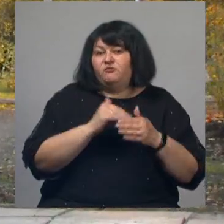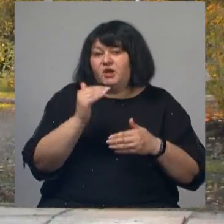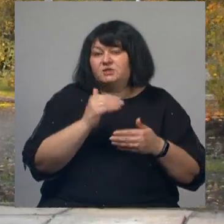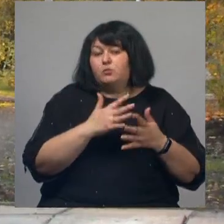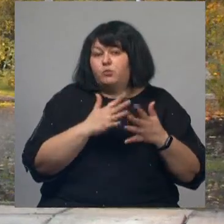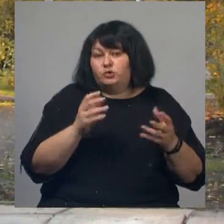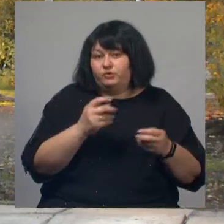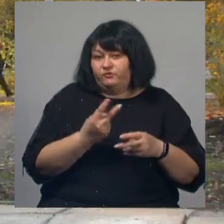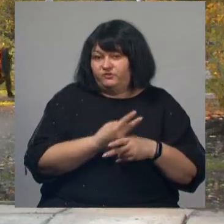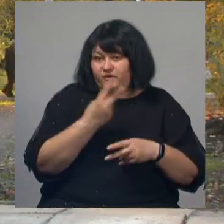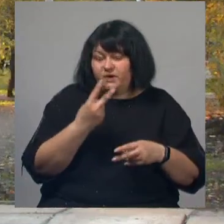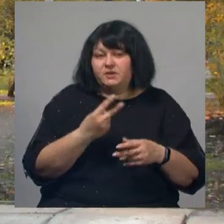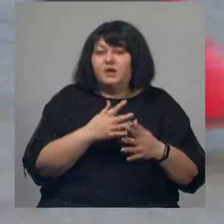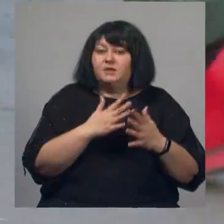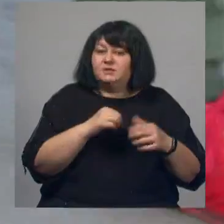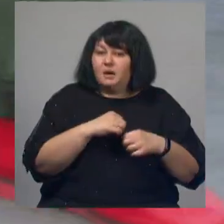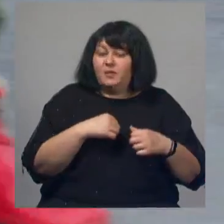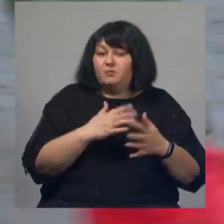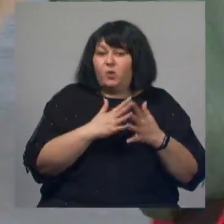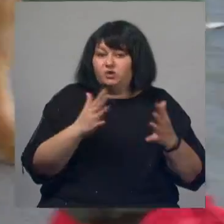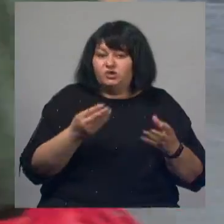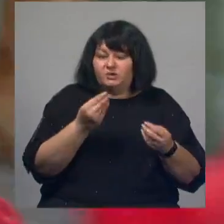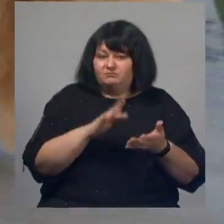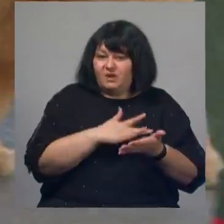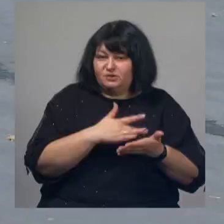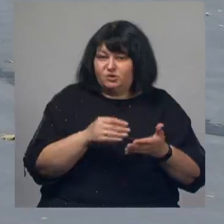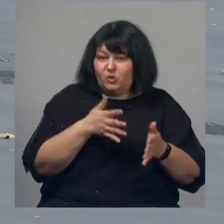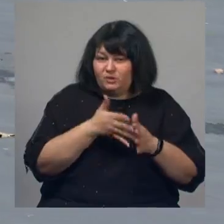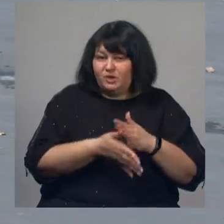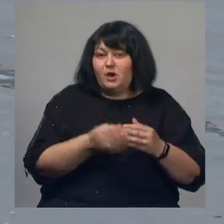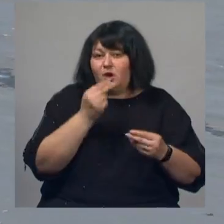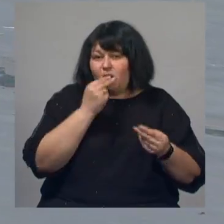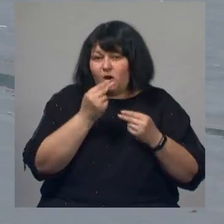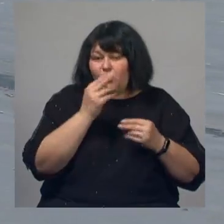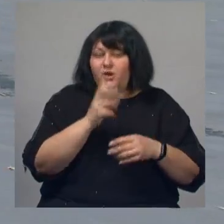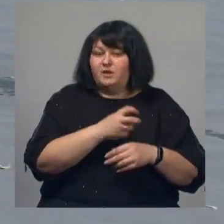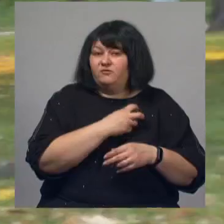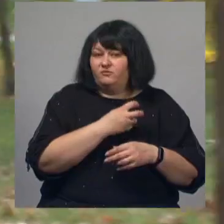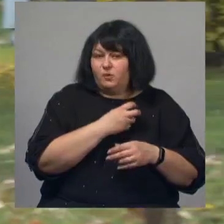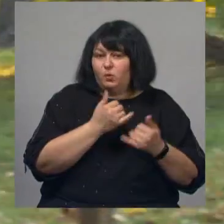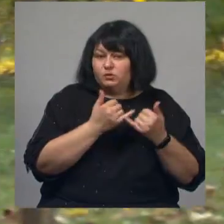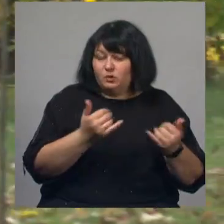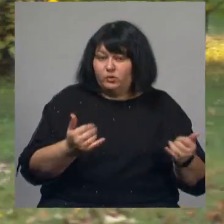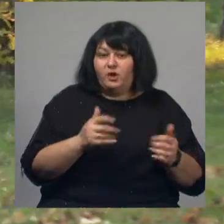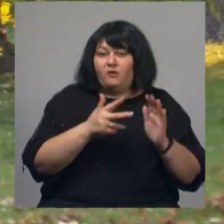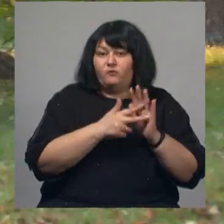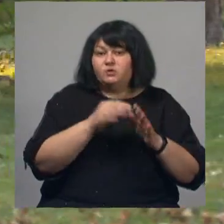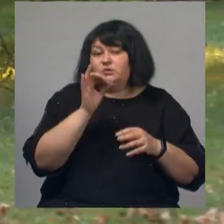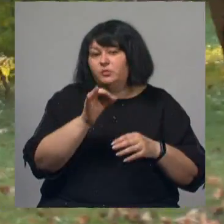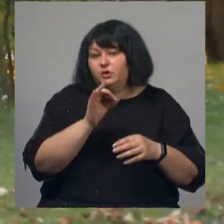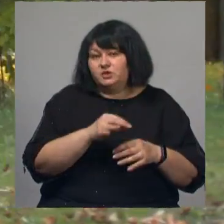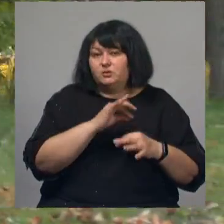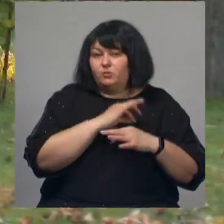чем вдвое. При этом самыми большими статьями расходов остаются корма и ветеринарные услуги. А 8% даже